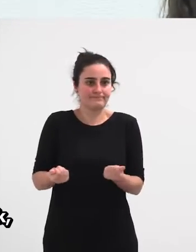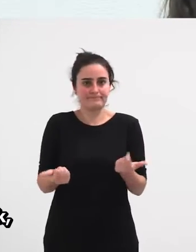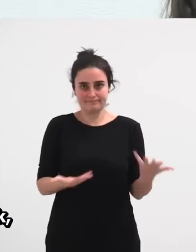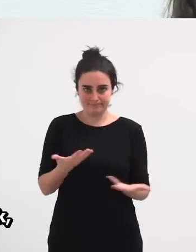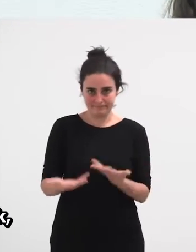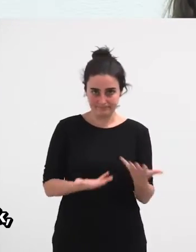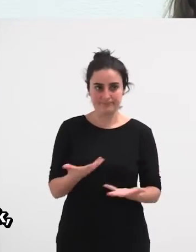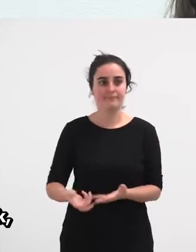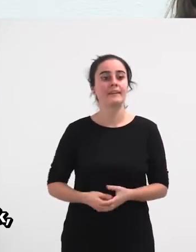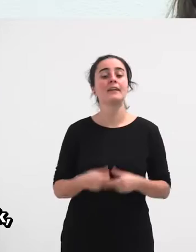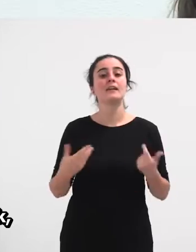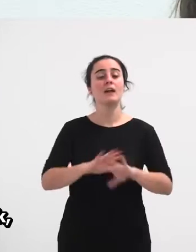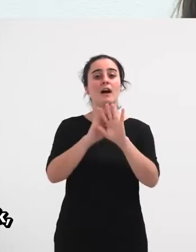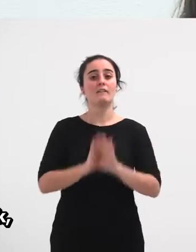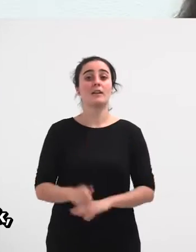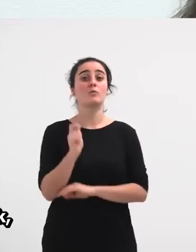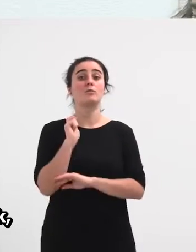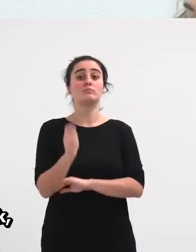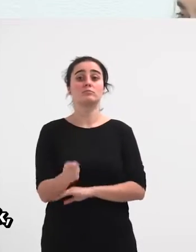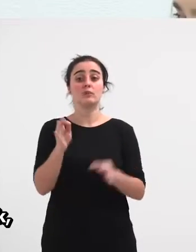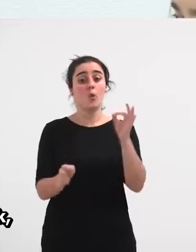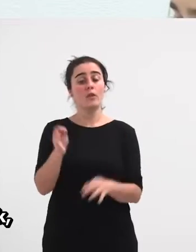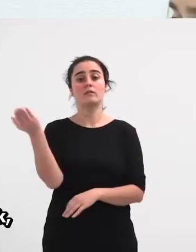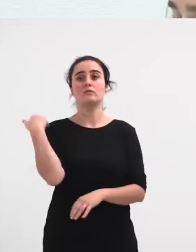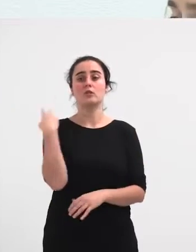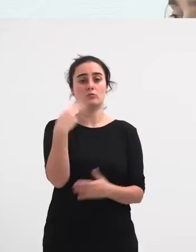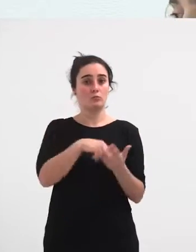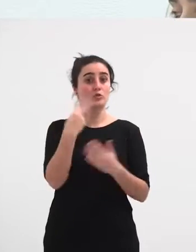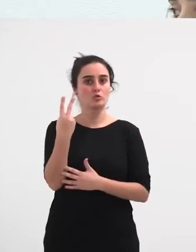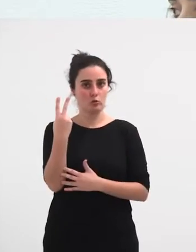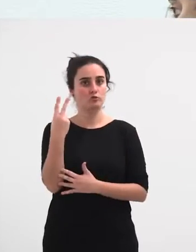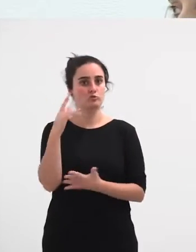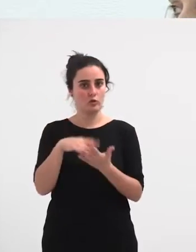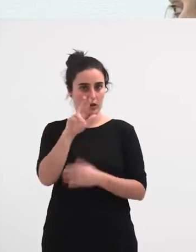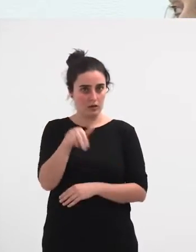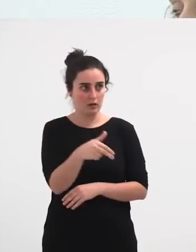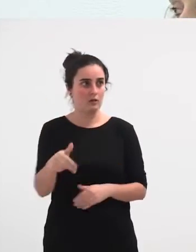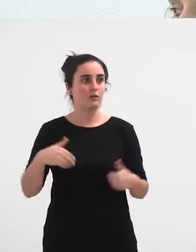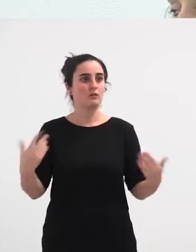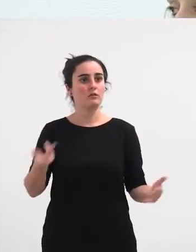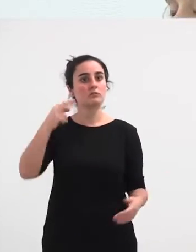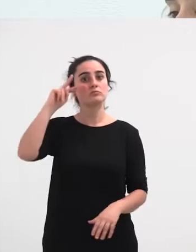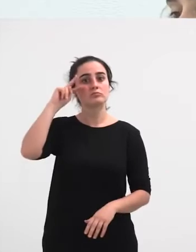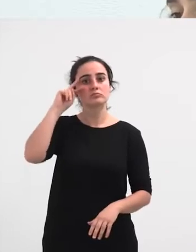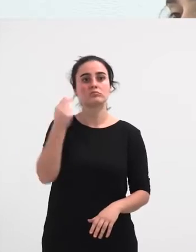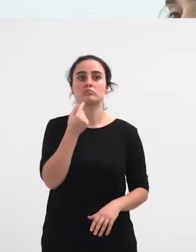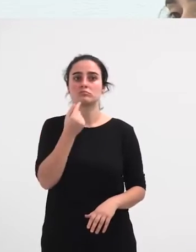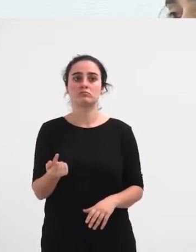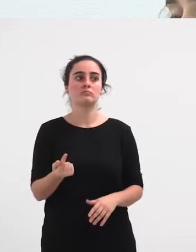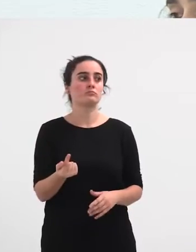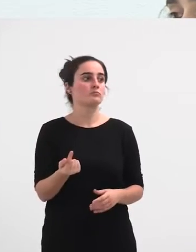Kontua da, epaia buek dira la 2020-koak, eta hemen nola baitere aditu ekondoriozatzen dute,